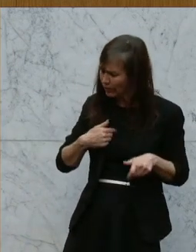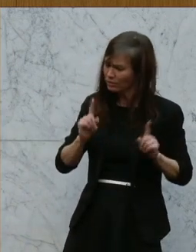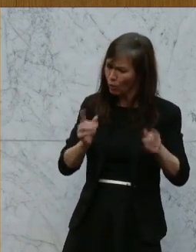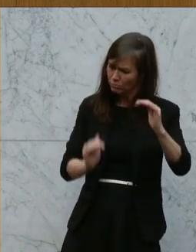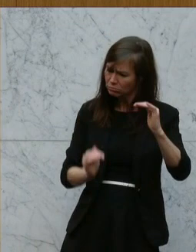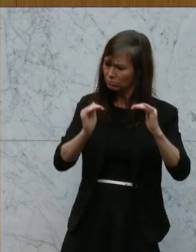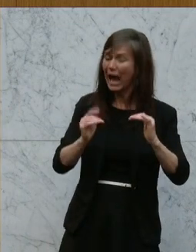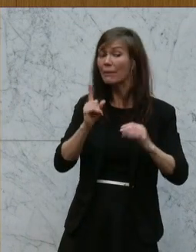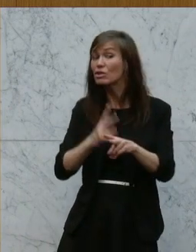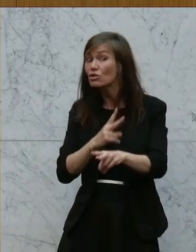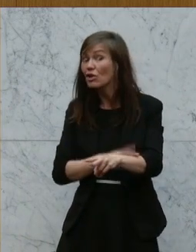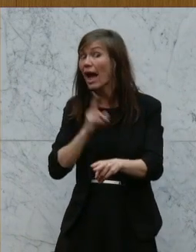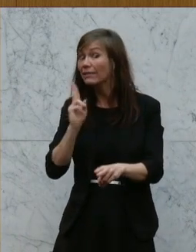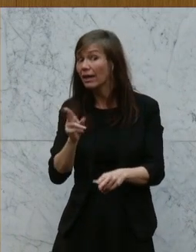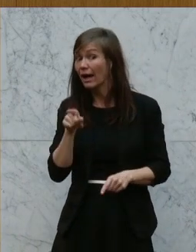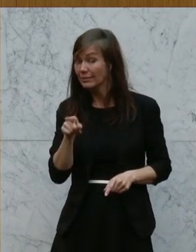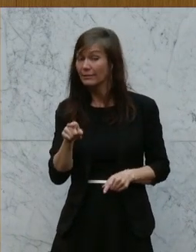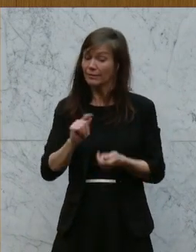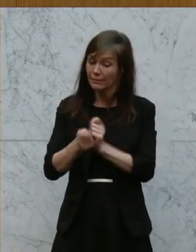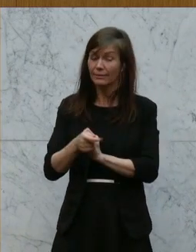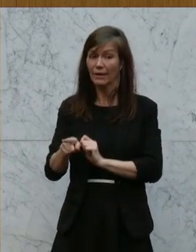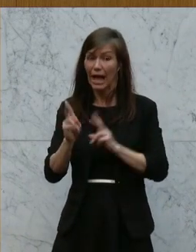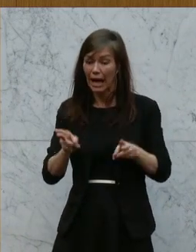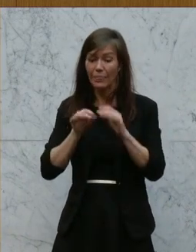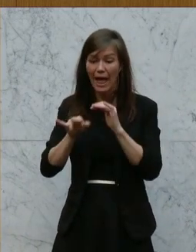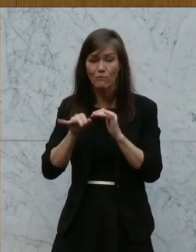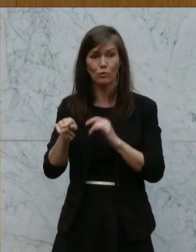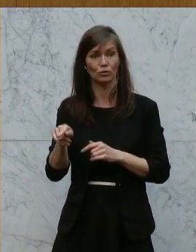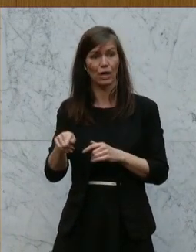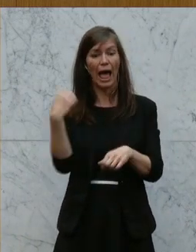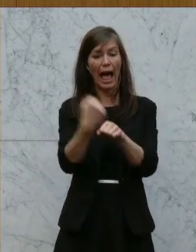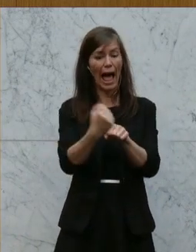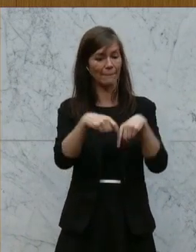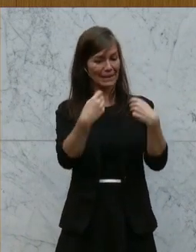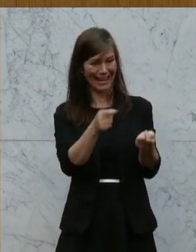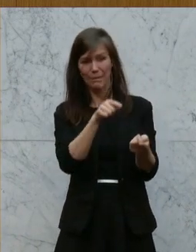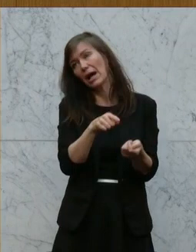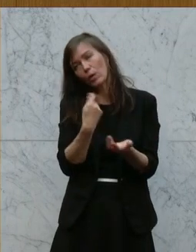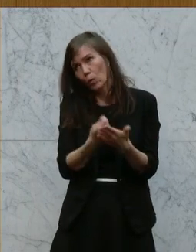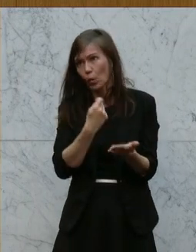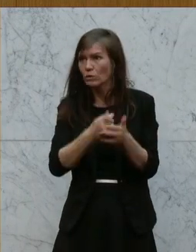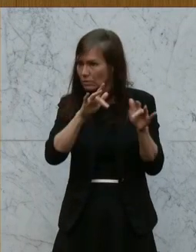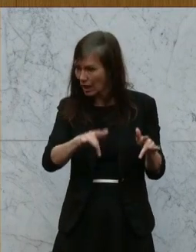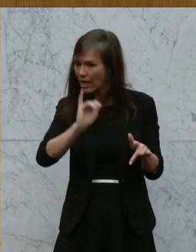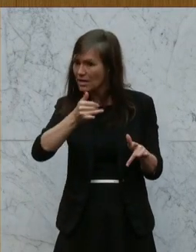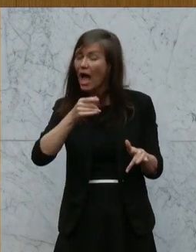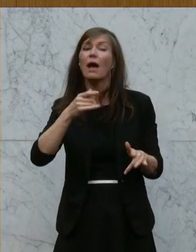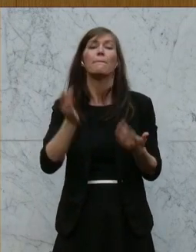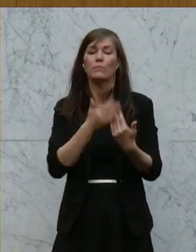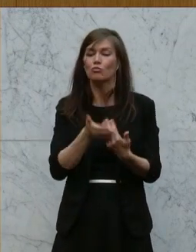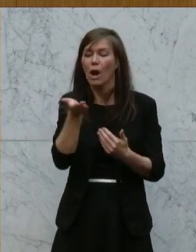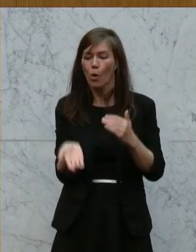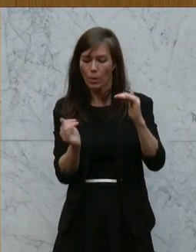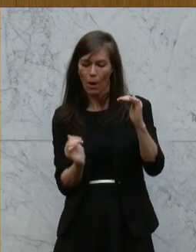der Staat was machen, weil Kosten sind Kosten beim Arbeitgeber. Warum unterstützt man nicht höhere Löhne und